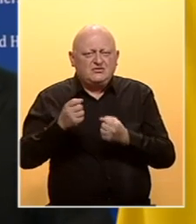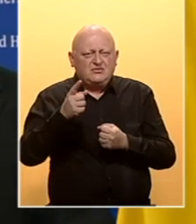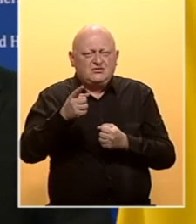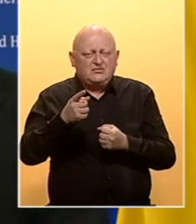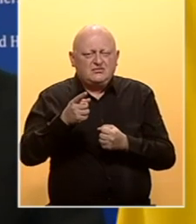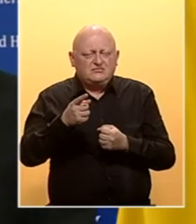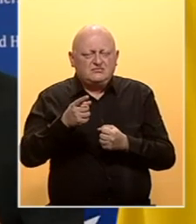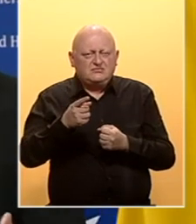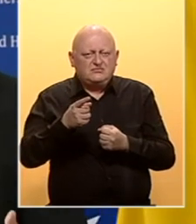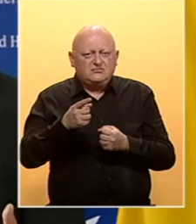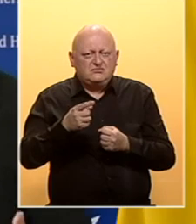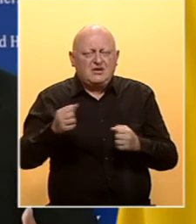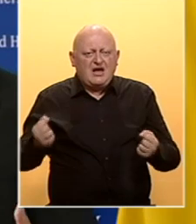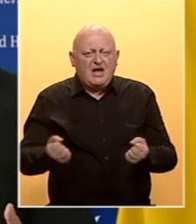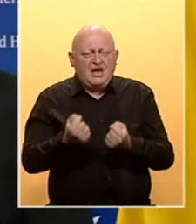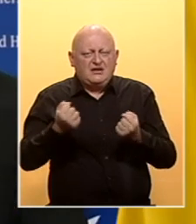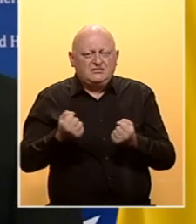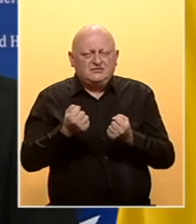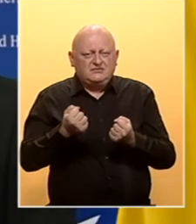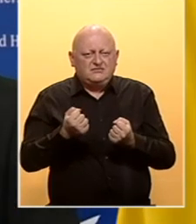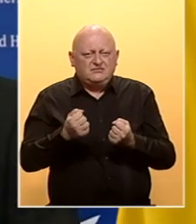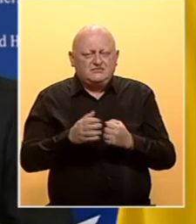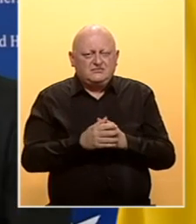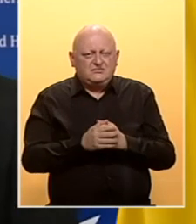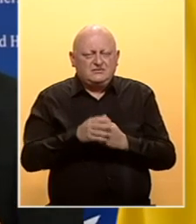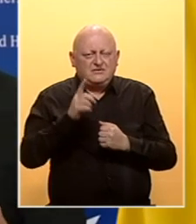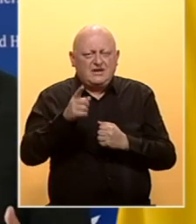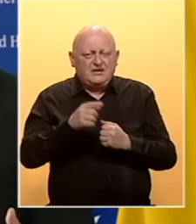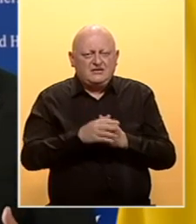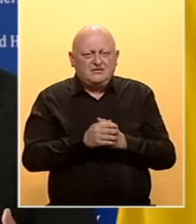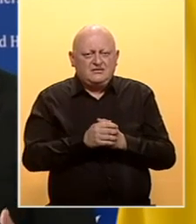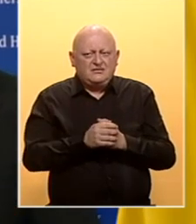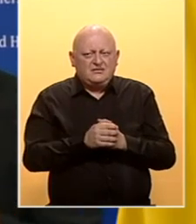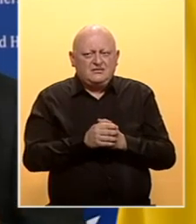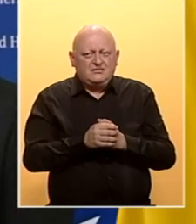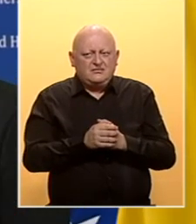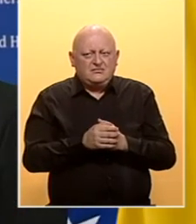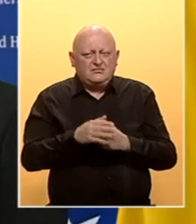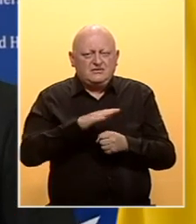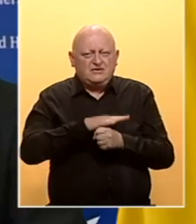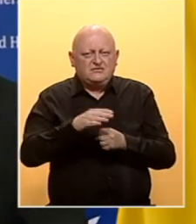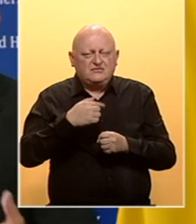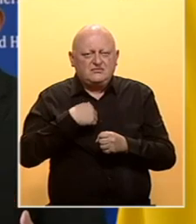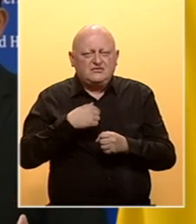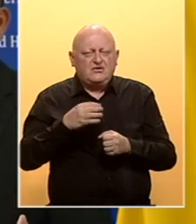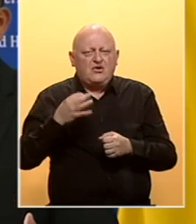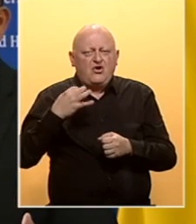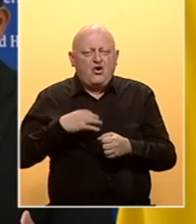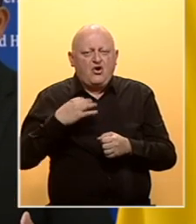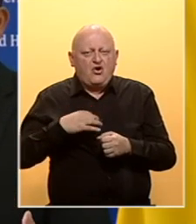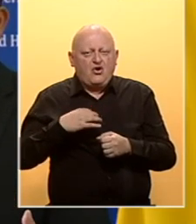proaktivan, da ispunjava svoje obećanja